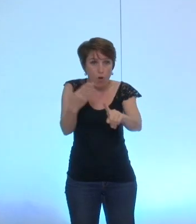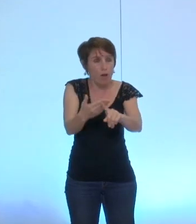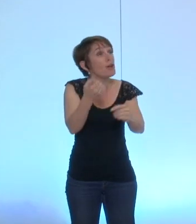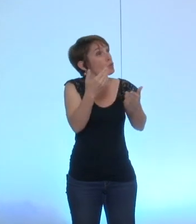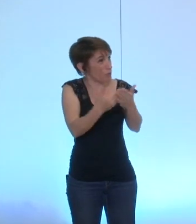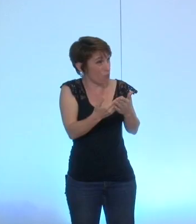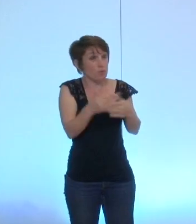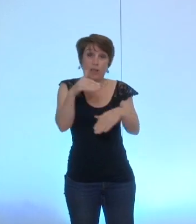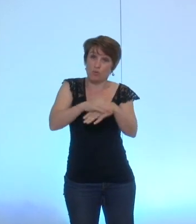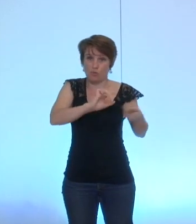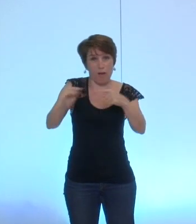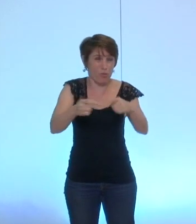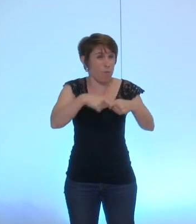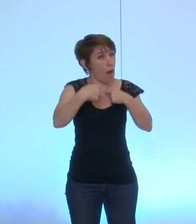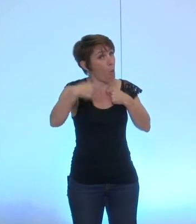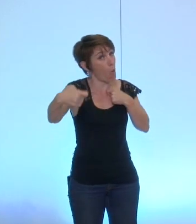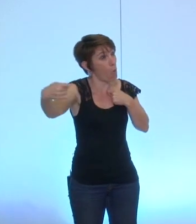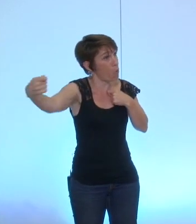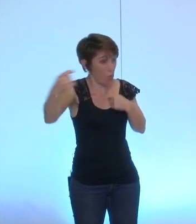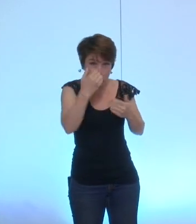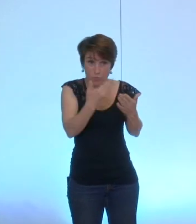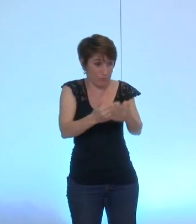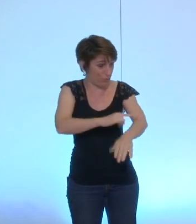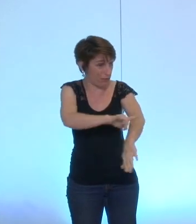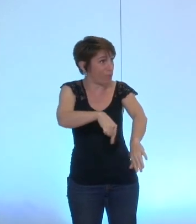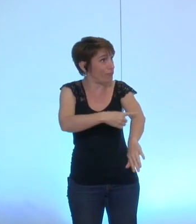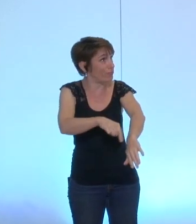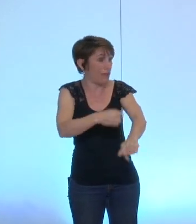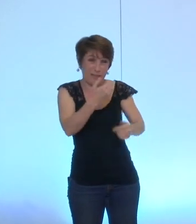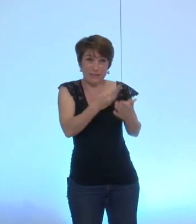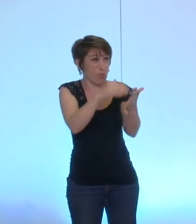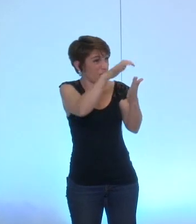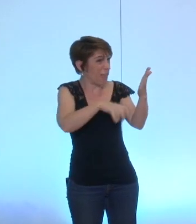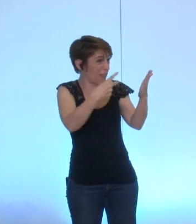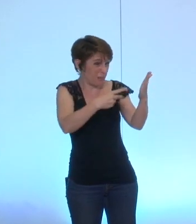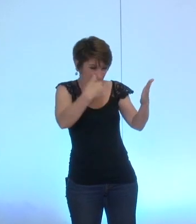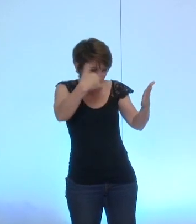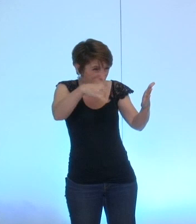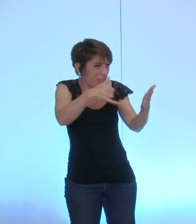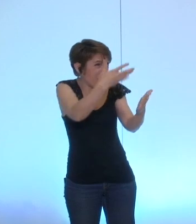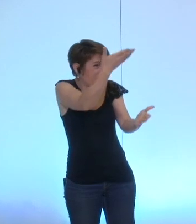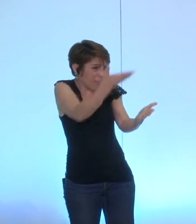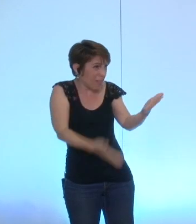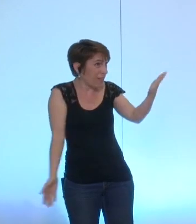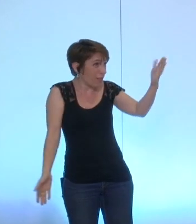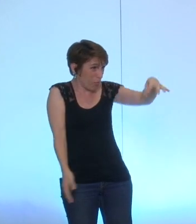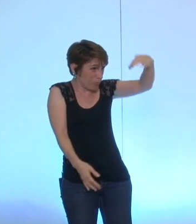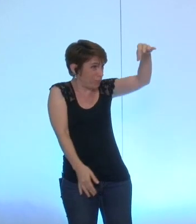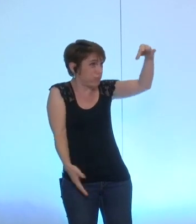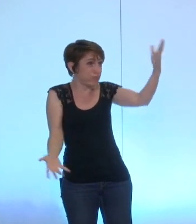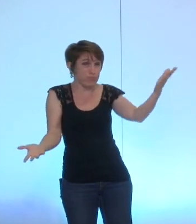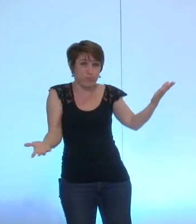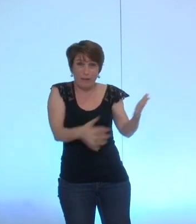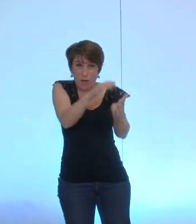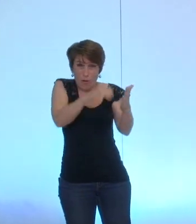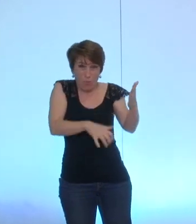aussi long et voilà pourquoi ce soir le texte que vous proposez est aussi inabouti alors il est tellement inabouti